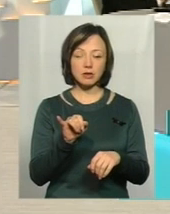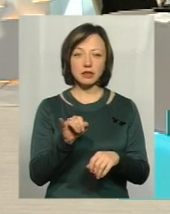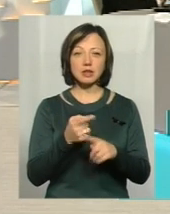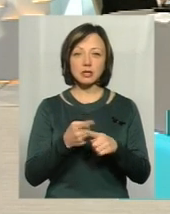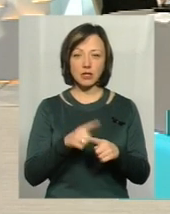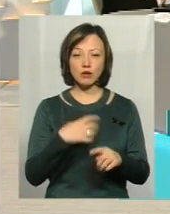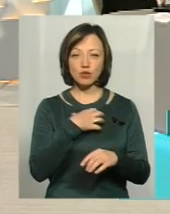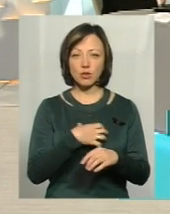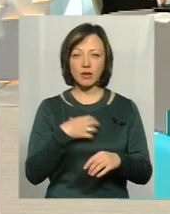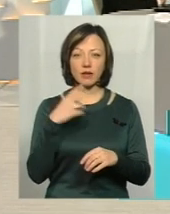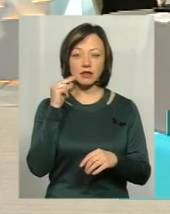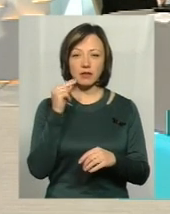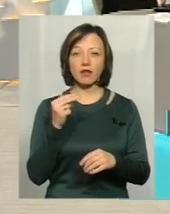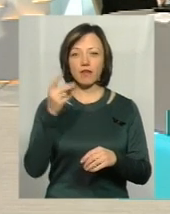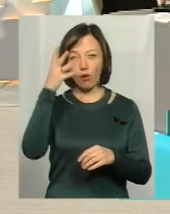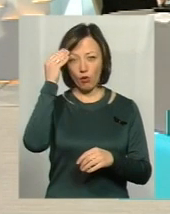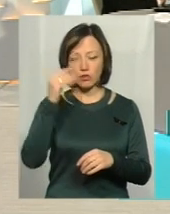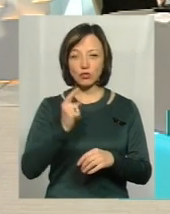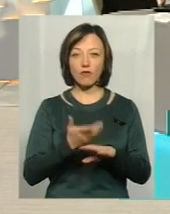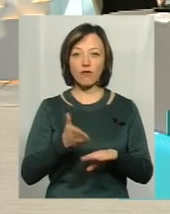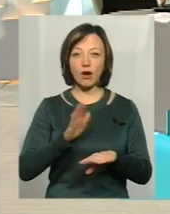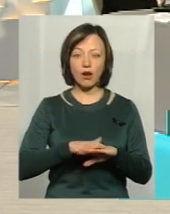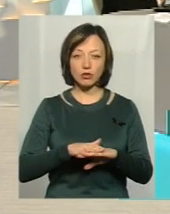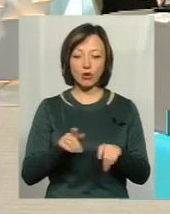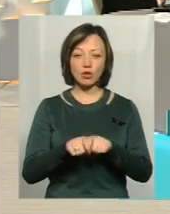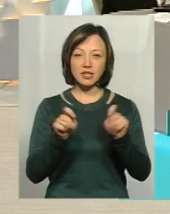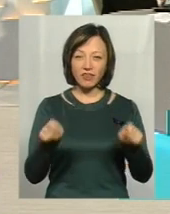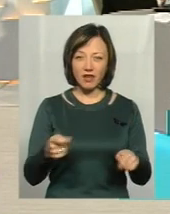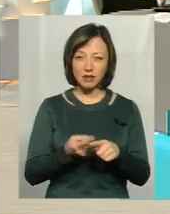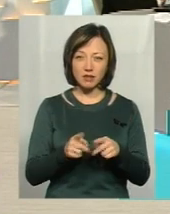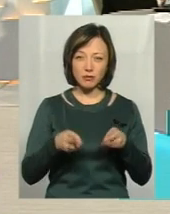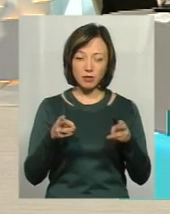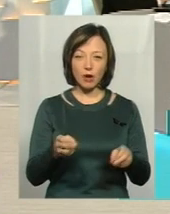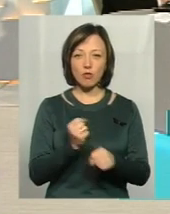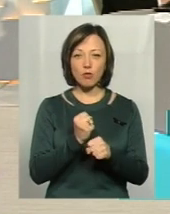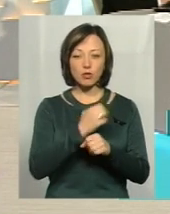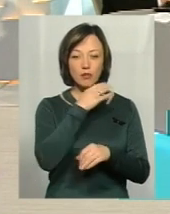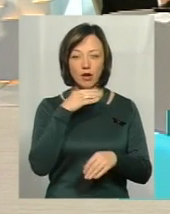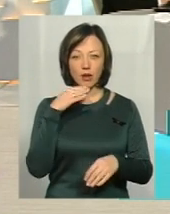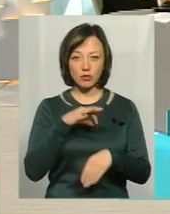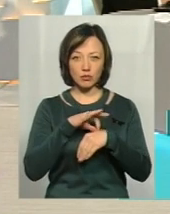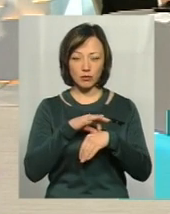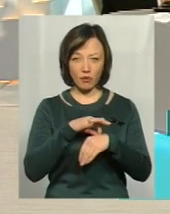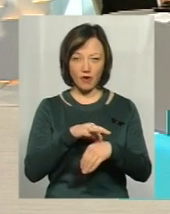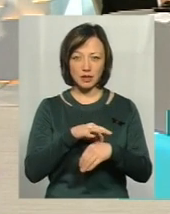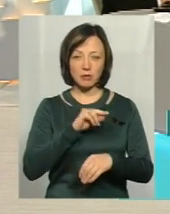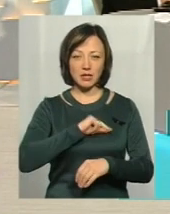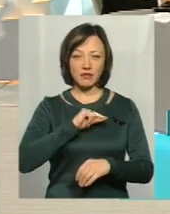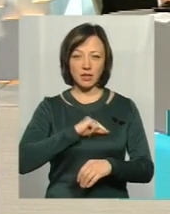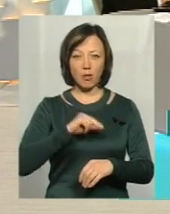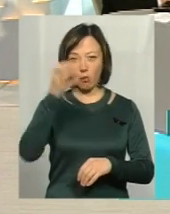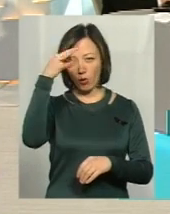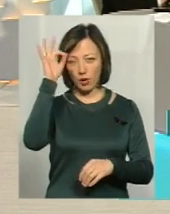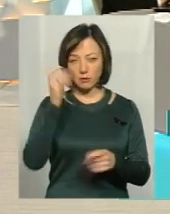це суттєва цифра, враховуючи те, що доволі важко їх розкривати. І дуже багато роботи потрібно працівникам проробити, тому що тут